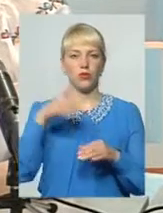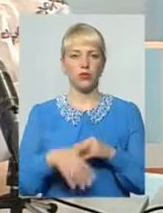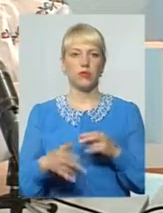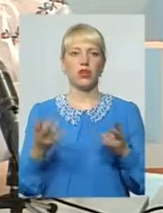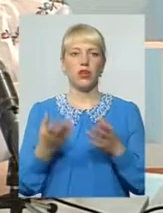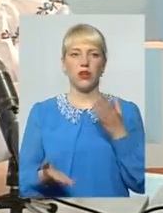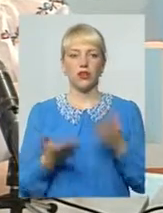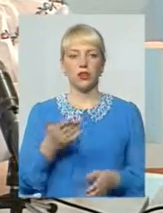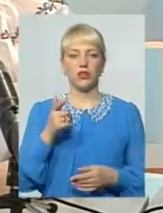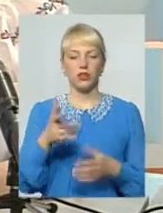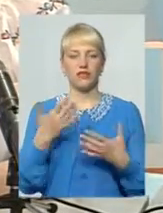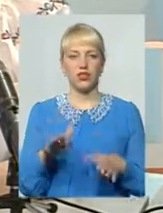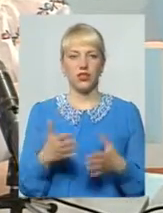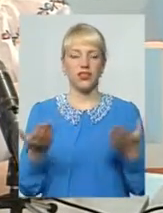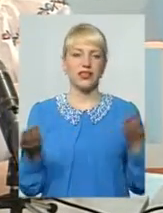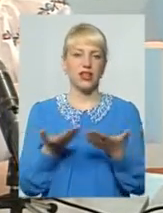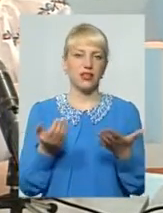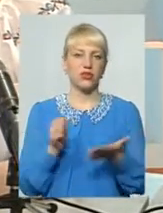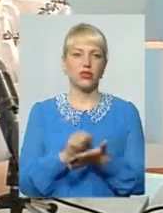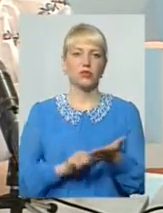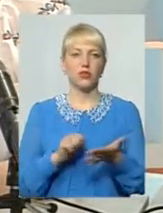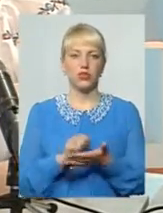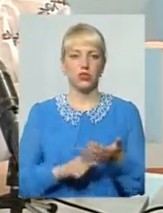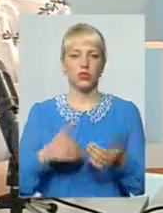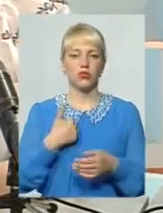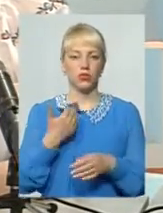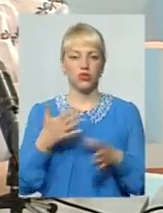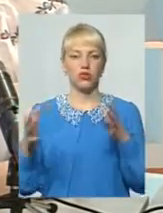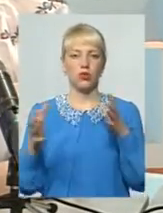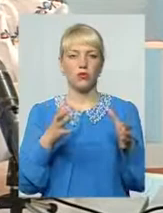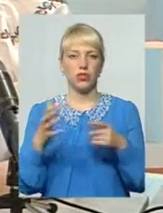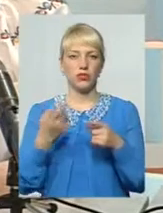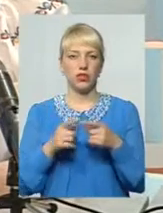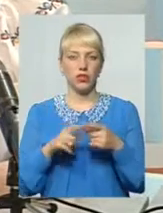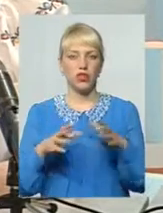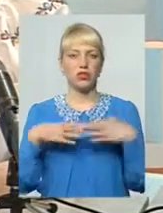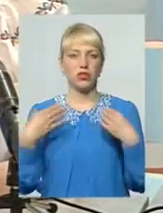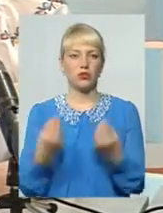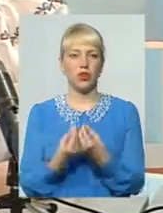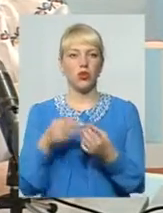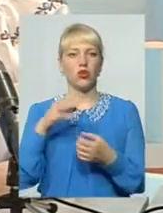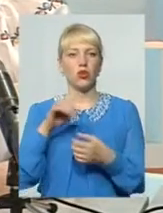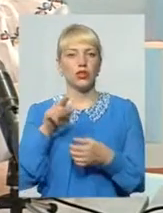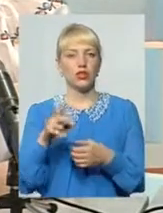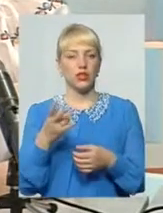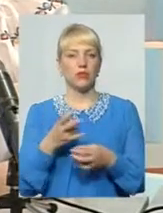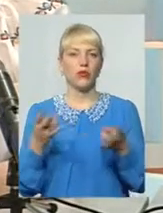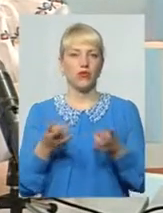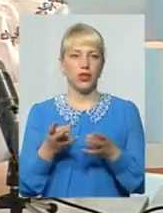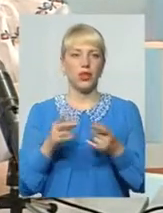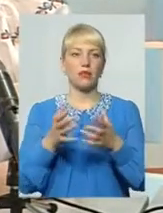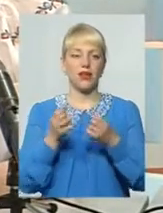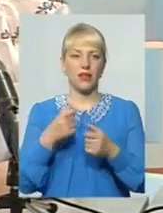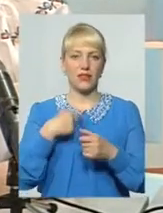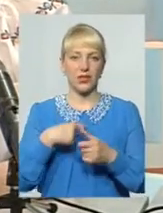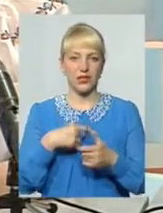Якщо ти вже з якихось причин Хочеш опікуватися цією сім'єю То ти мусиш І прийняв для себе